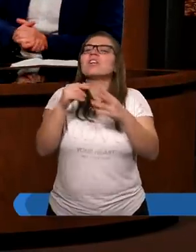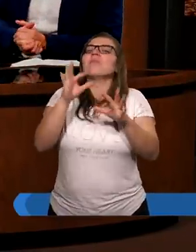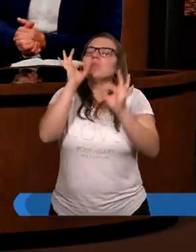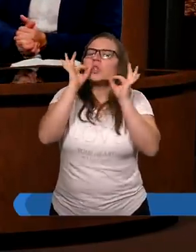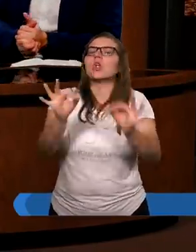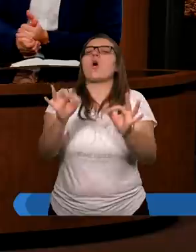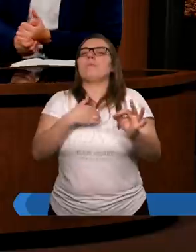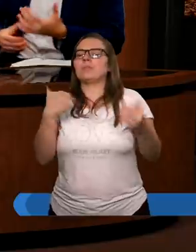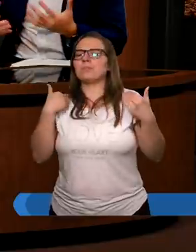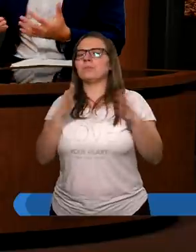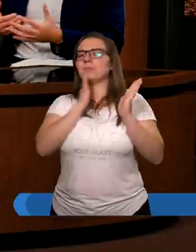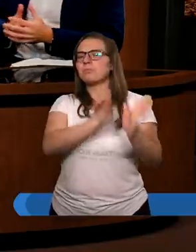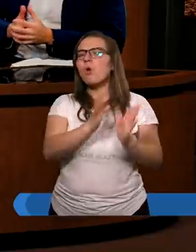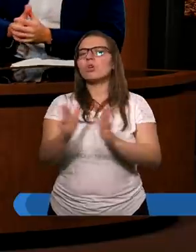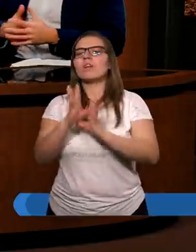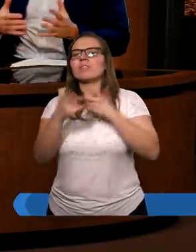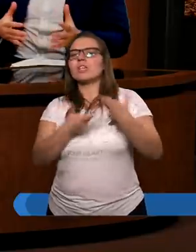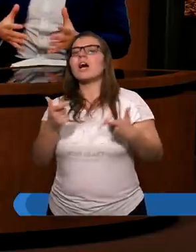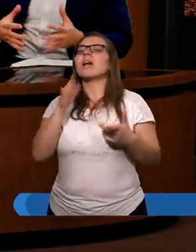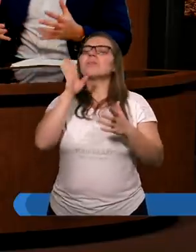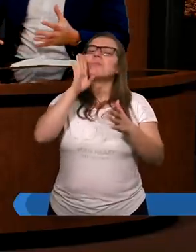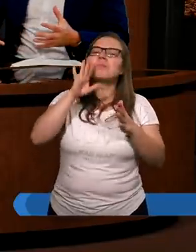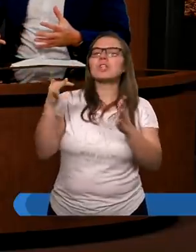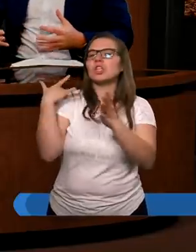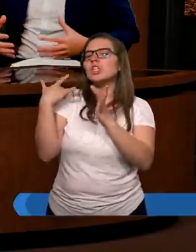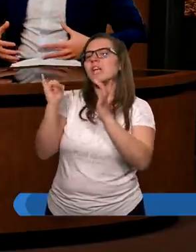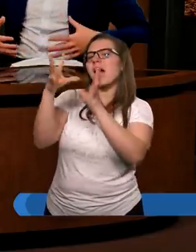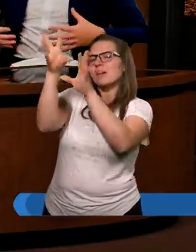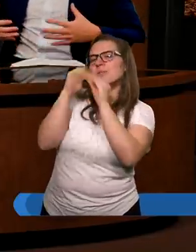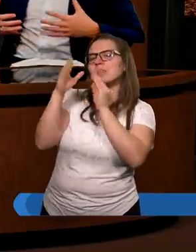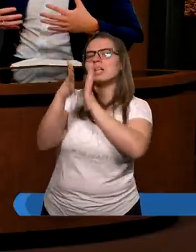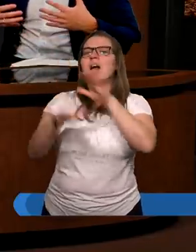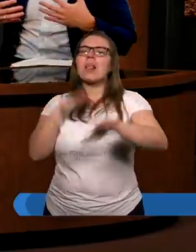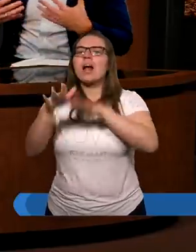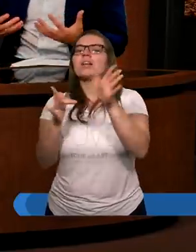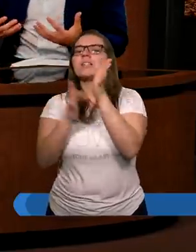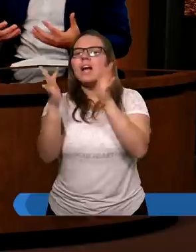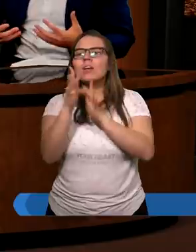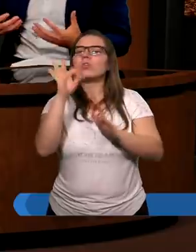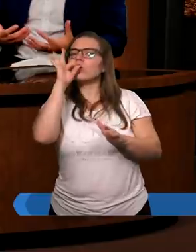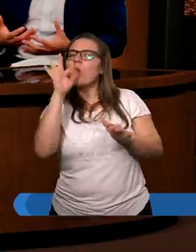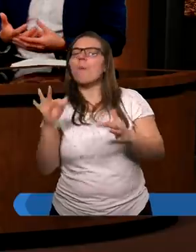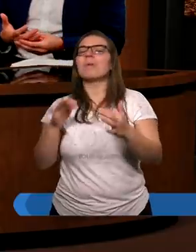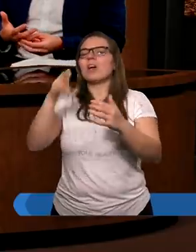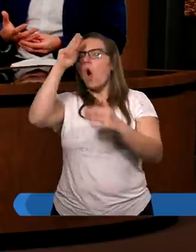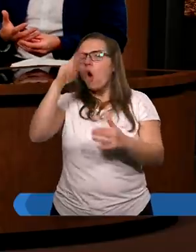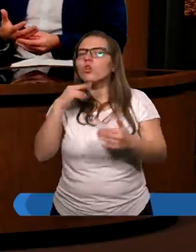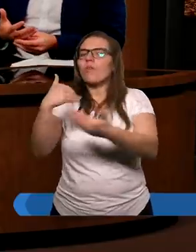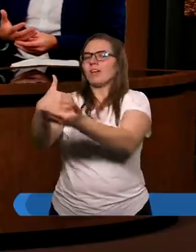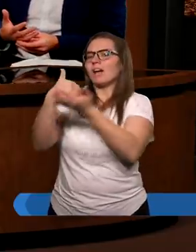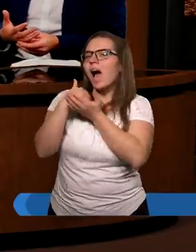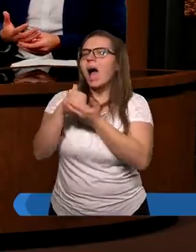szkoda ich nie spotkała i ja tak właśnie widzę też Jezusa i apostołów, którzy dawali też bardzo dużo dobrych takich ojcowskich rad,